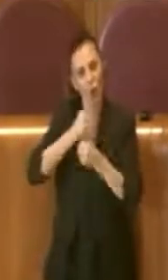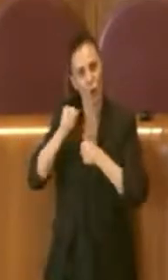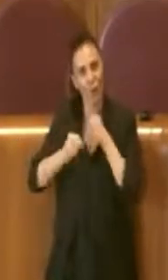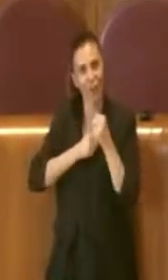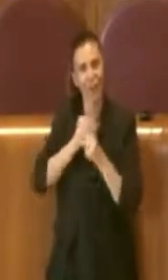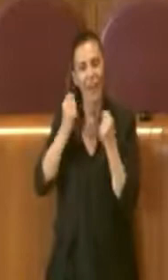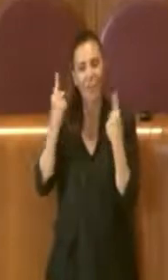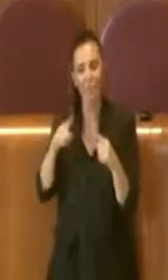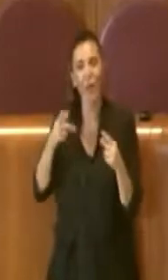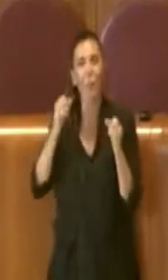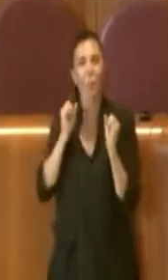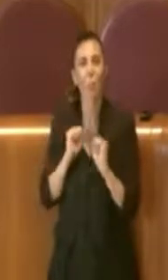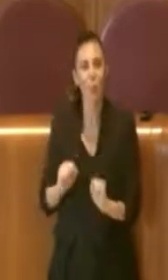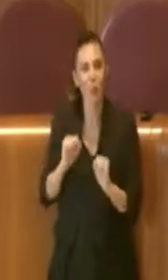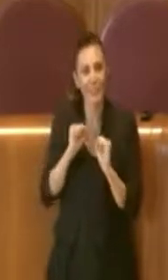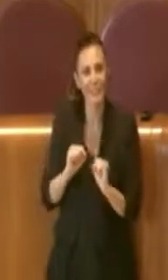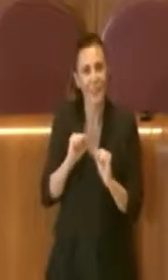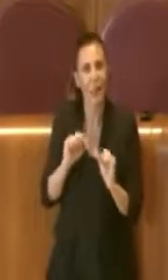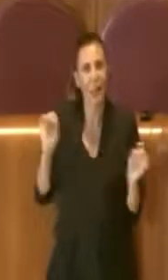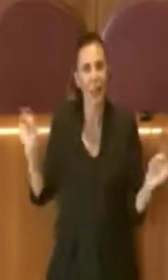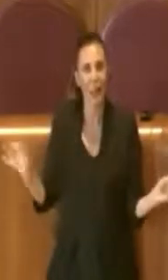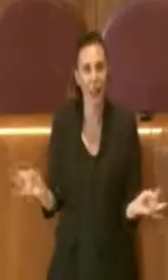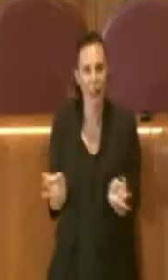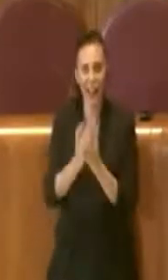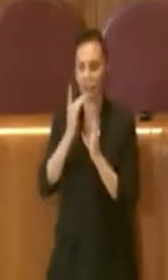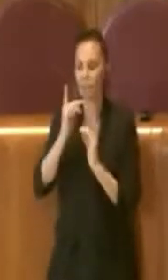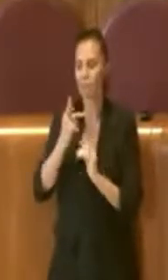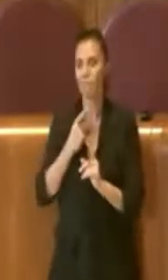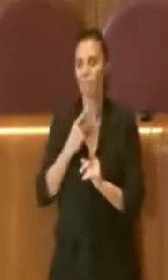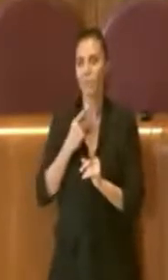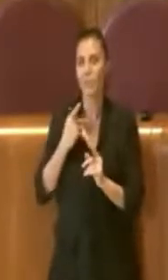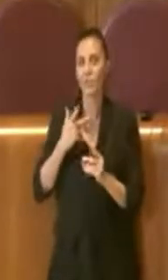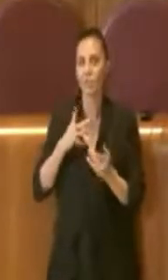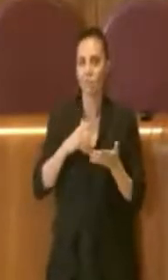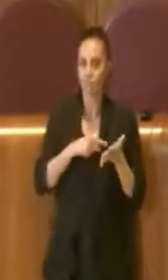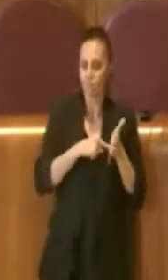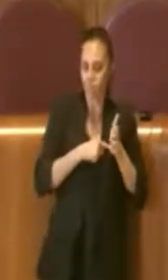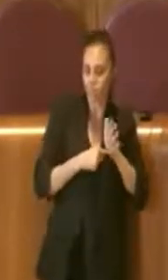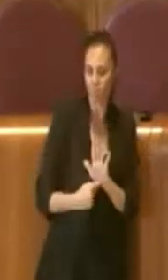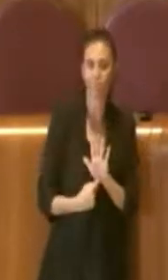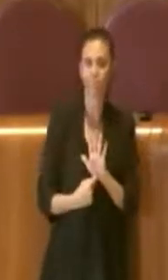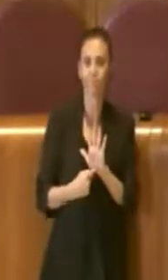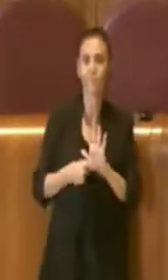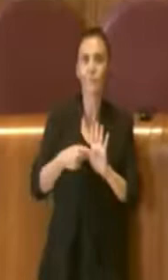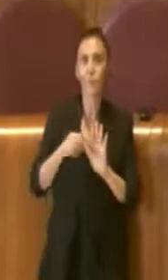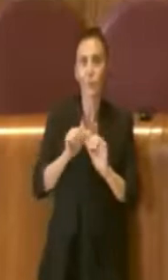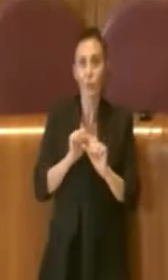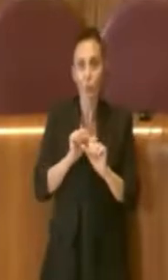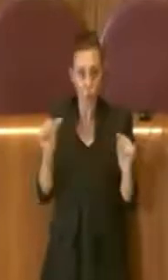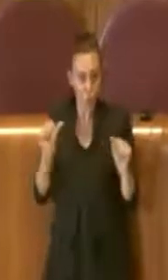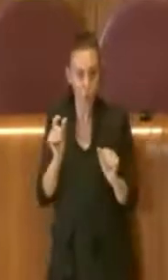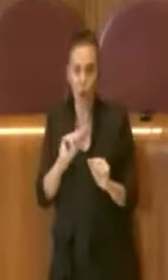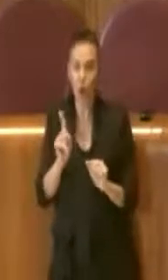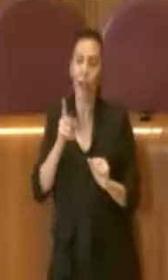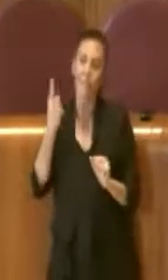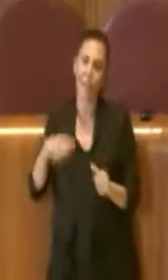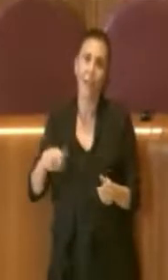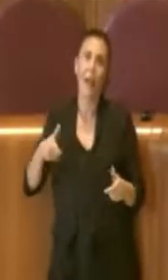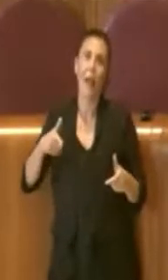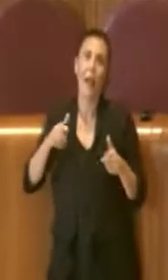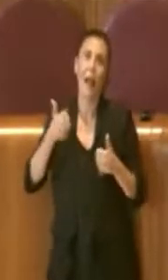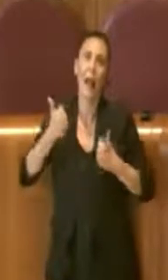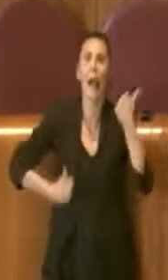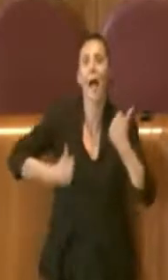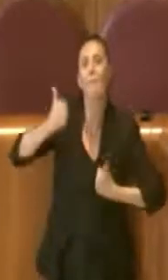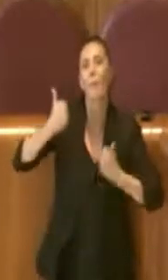'opportunità di rivalza di quel territorio ma non solo, è chiaro che questi campionati del mondo saranno